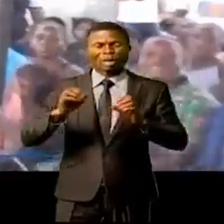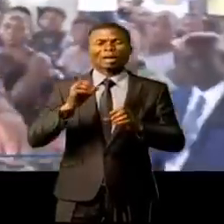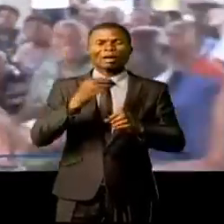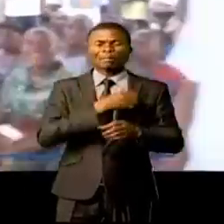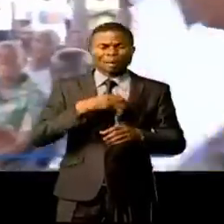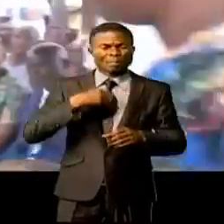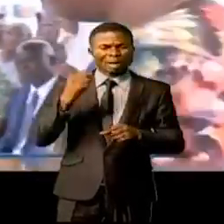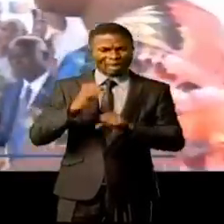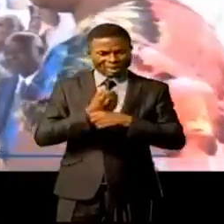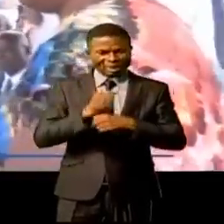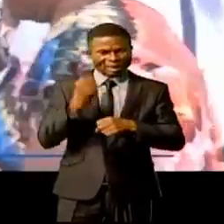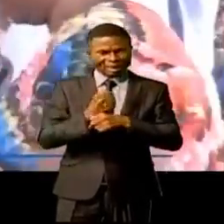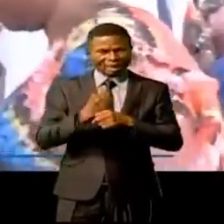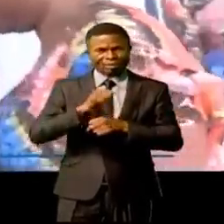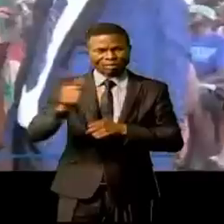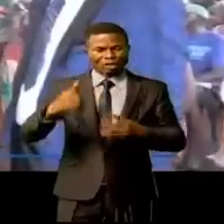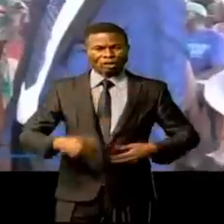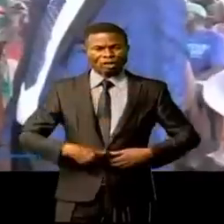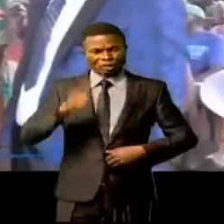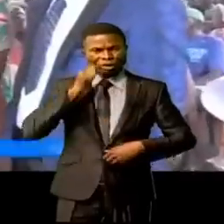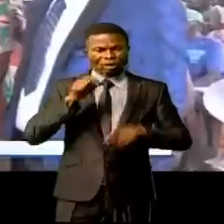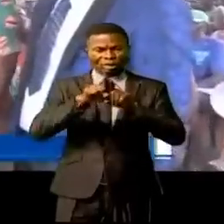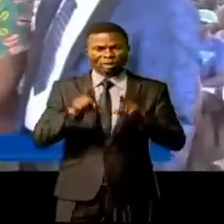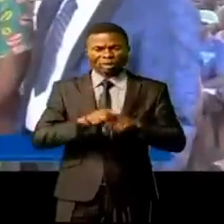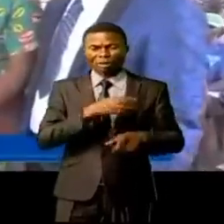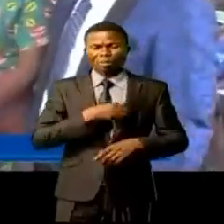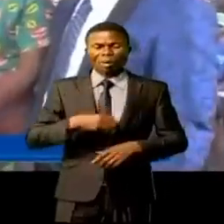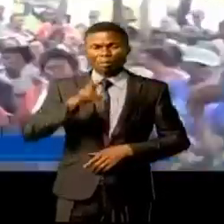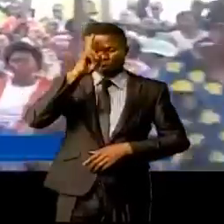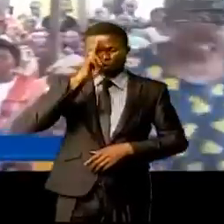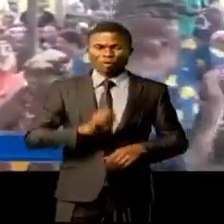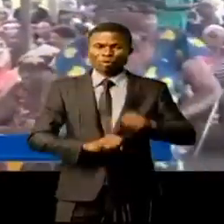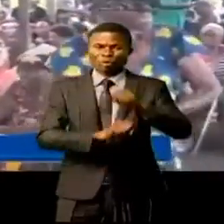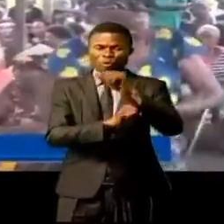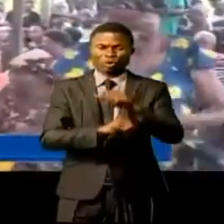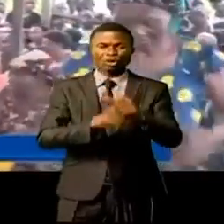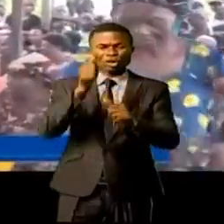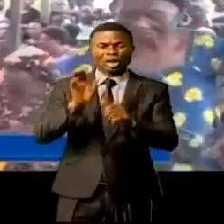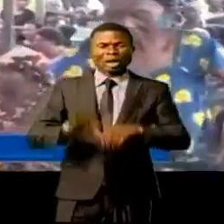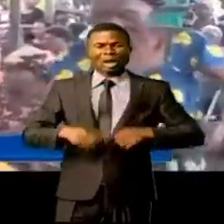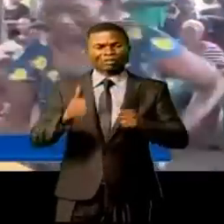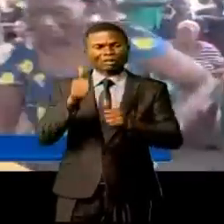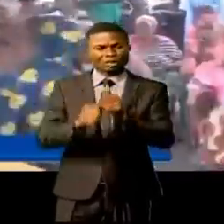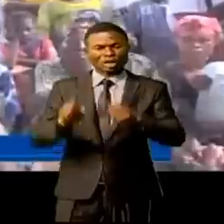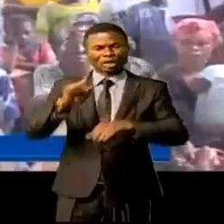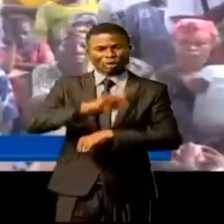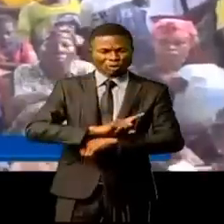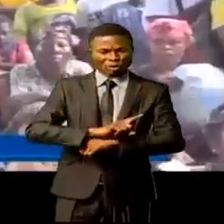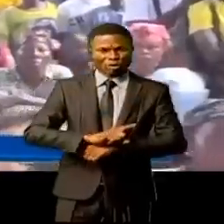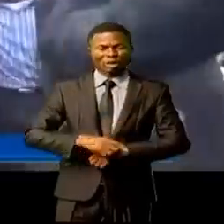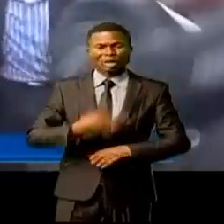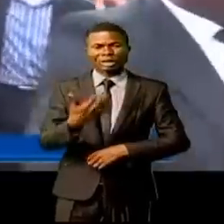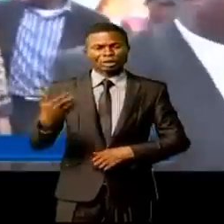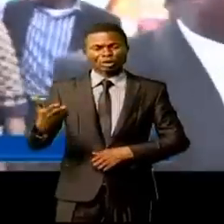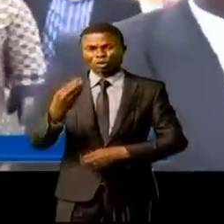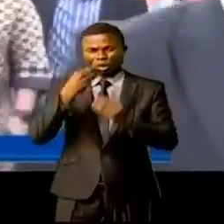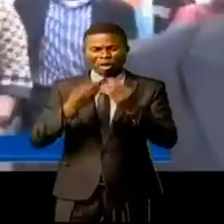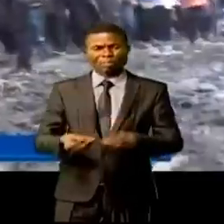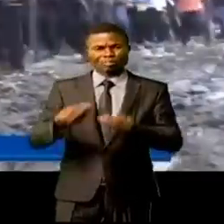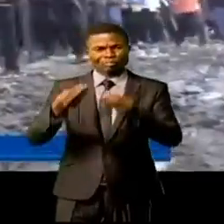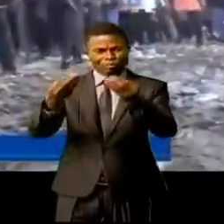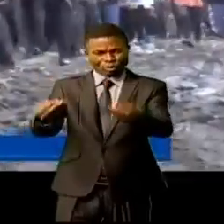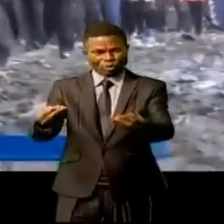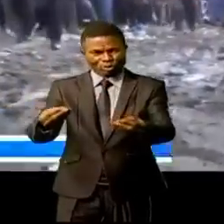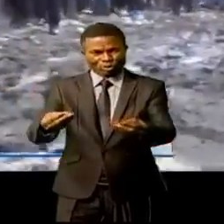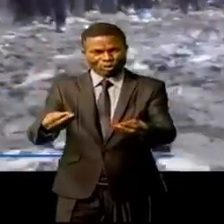féminin en faveur des jeunes filles et veuves. Pour soutenir les quotidiens de ces familles, des vivres et non-vivres ont été rémis